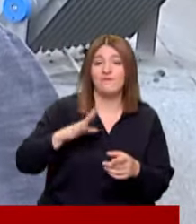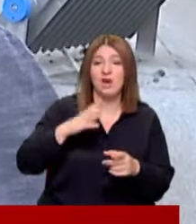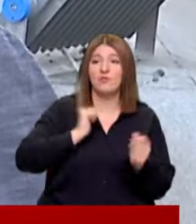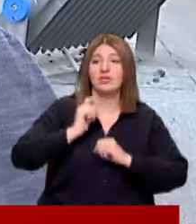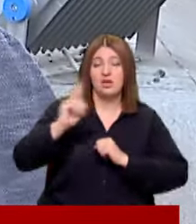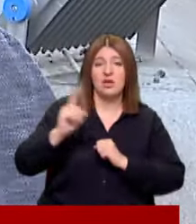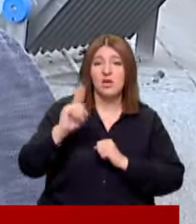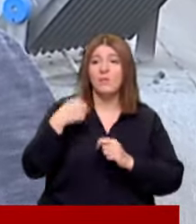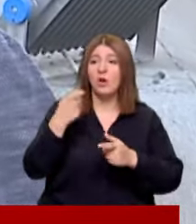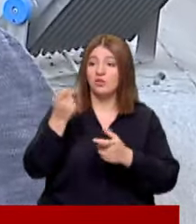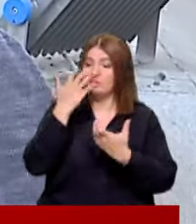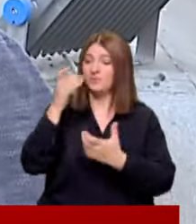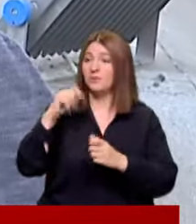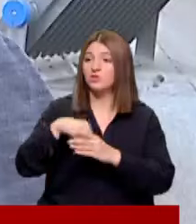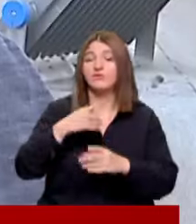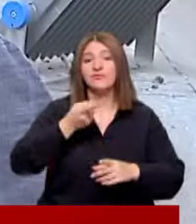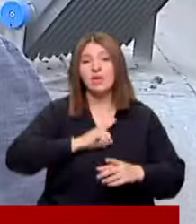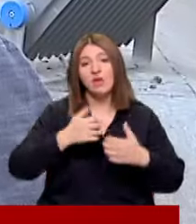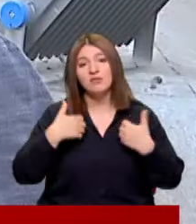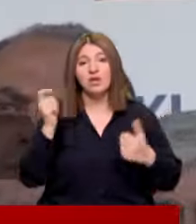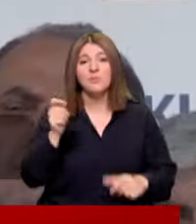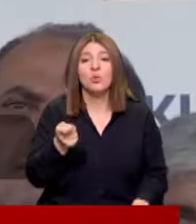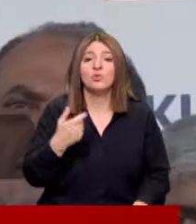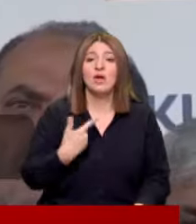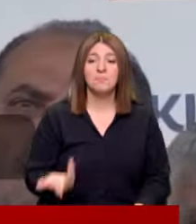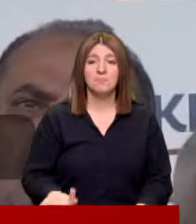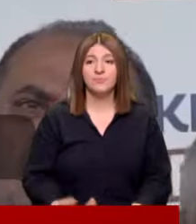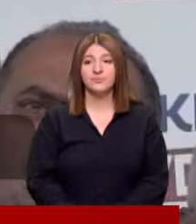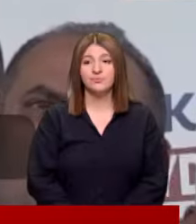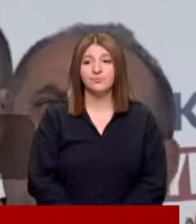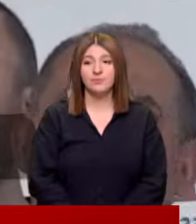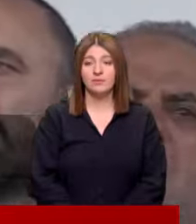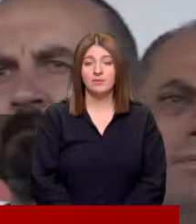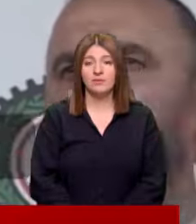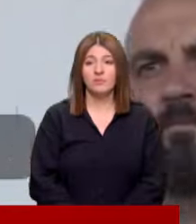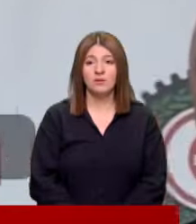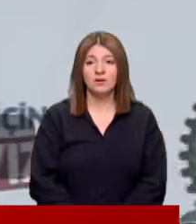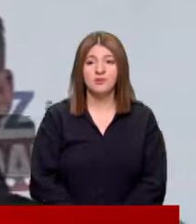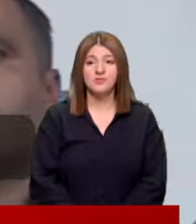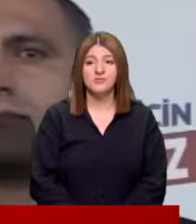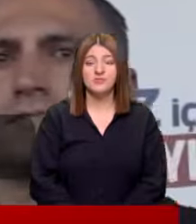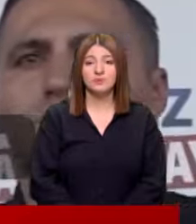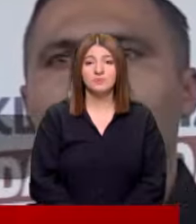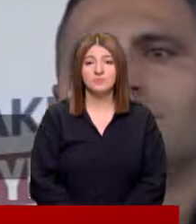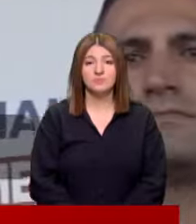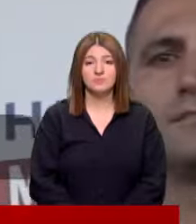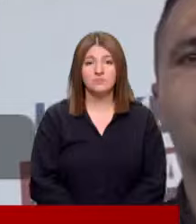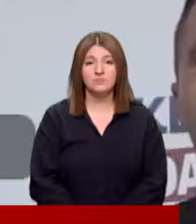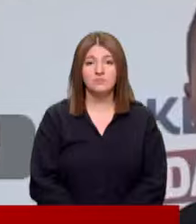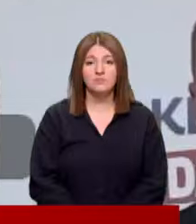ihtiyaçlarını karşılayabilmek için Fedakarlıkta bulunmak zorundayım Yüksek enflasyon aldıklarımızı bir süre sonra